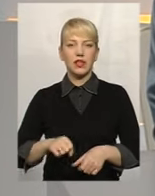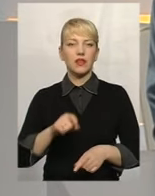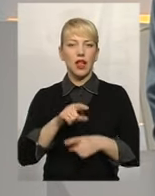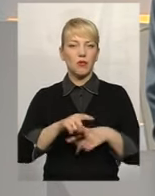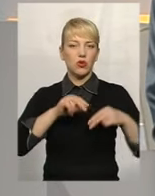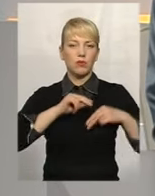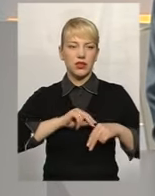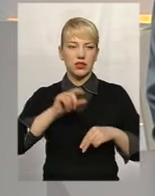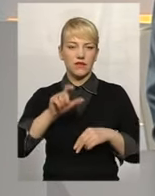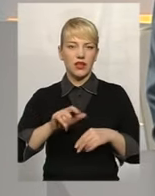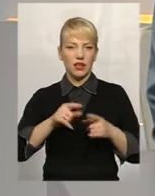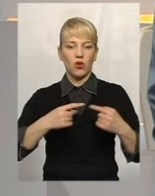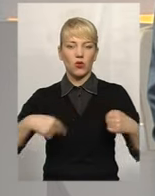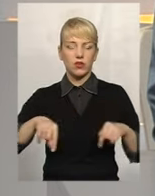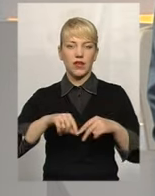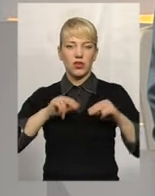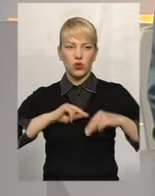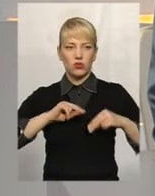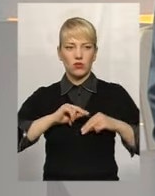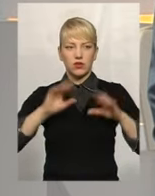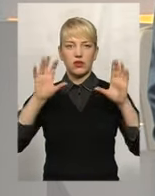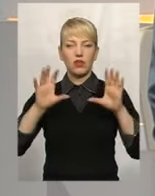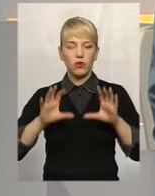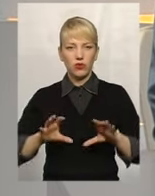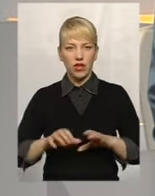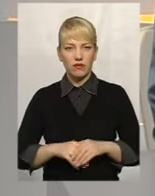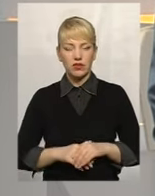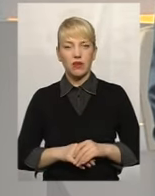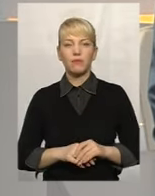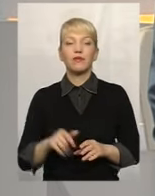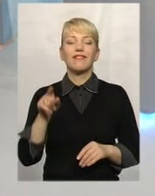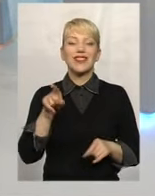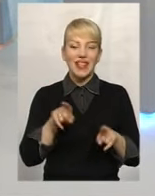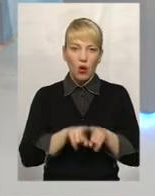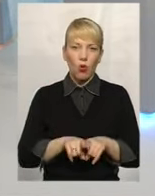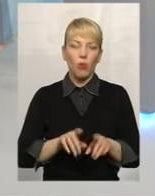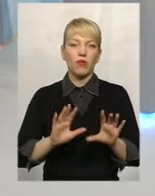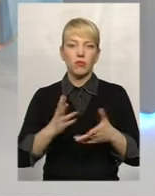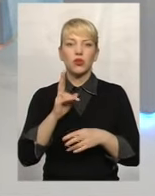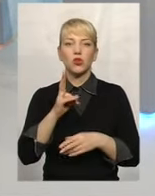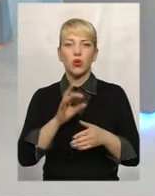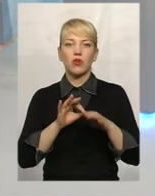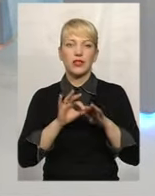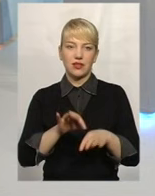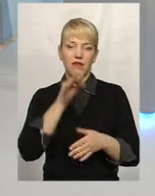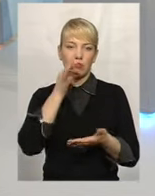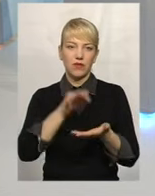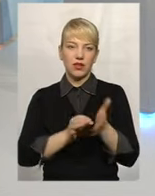працівника в сфері трудового законодавства? В такому випадку хто несе відповідальність?